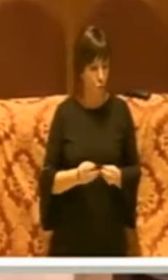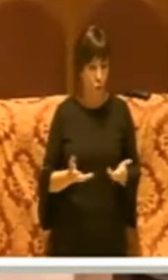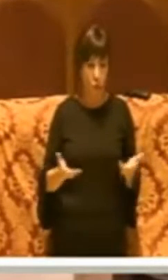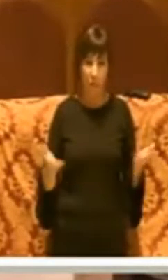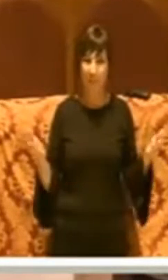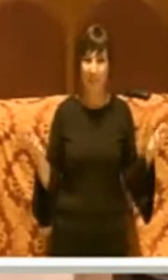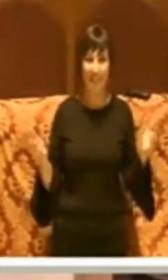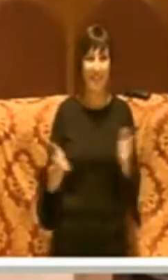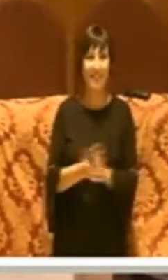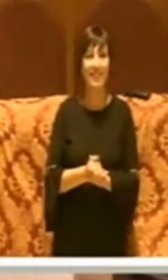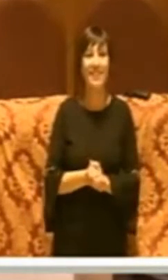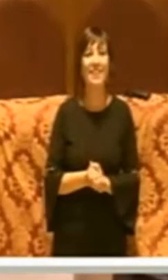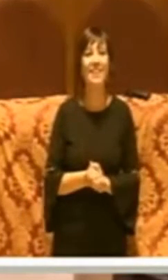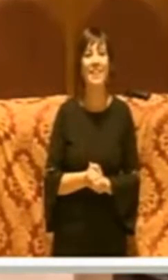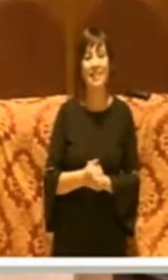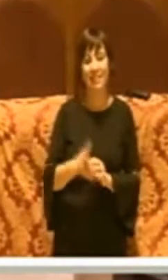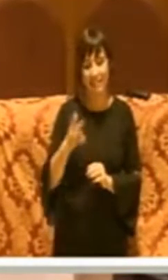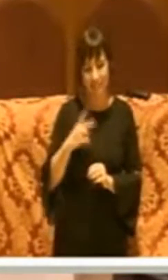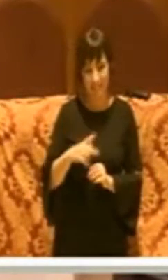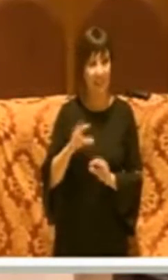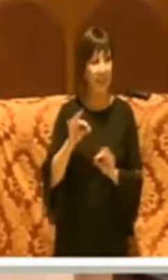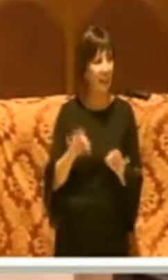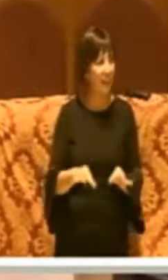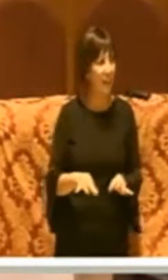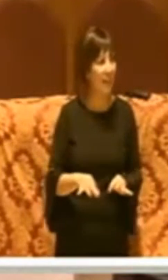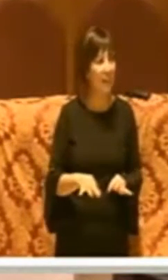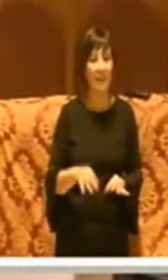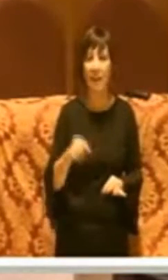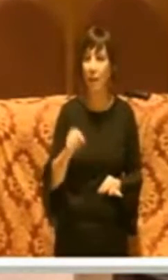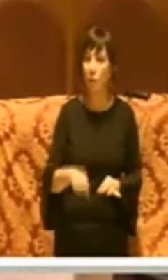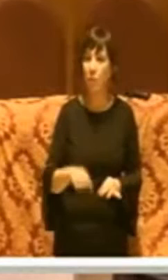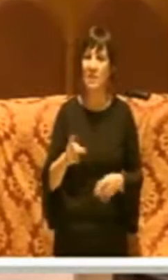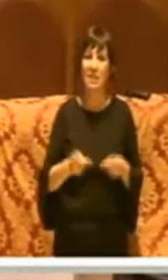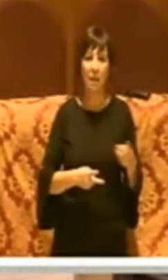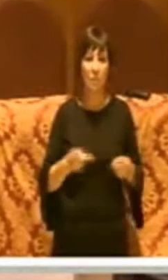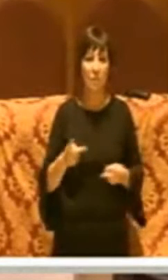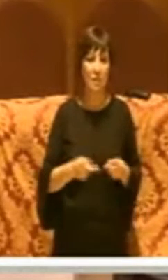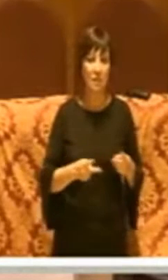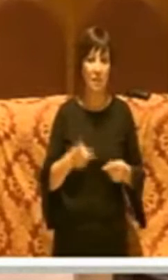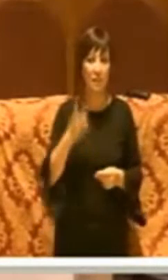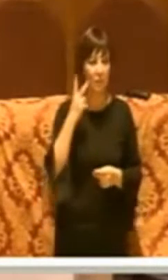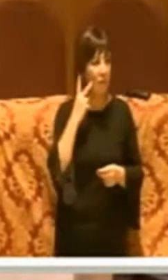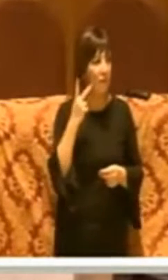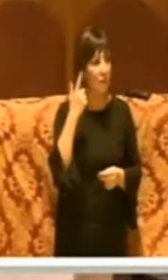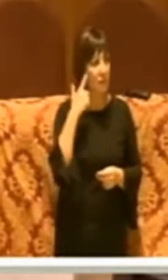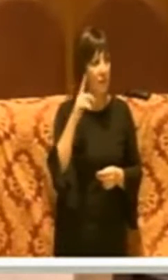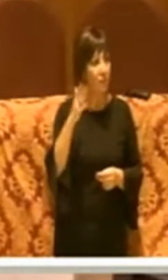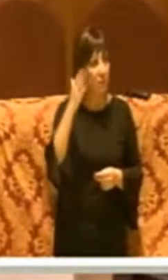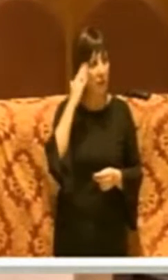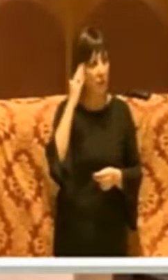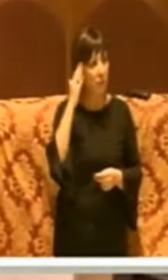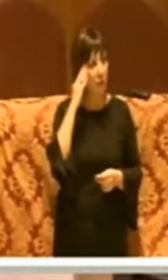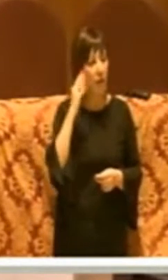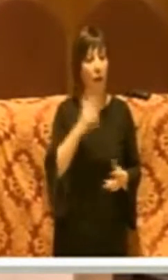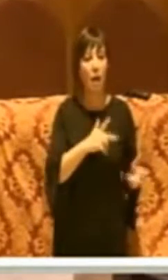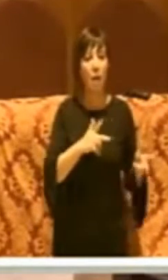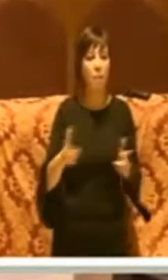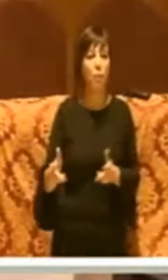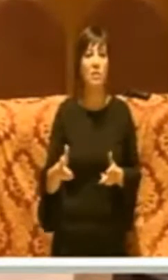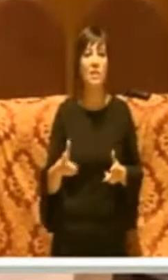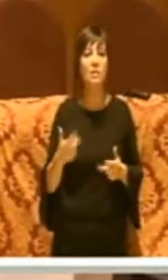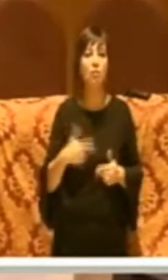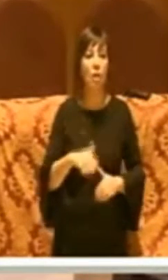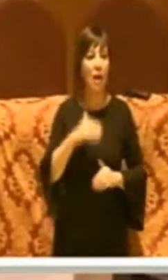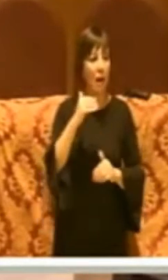ci arrivo non si preoccupi eccola che questa amministrazione vedete lo sapete a memoria ha portato l